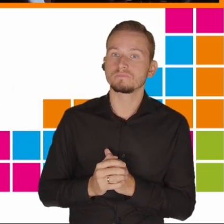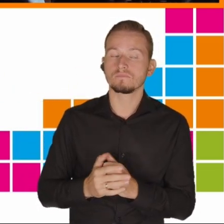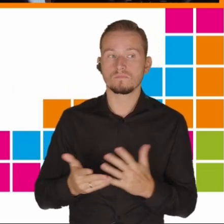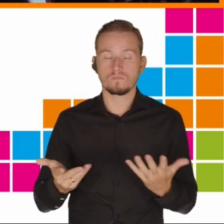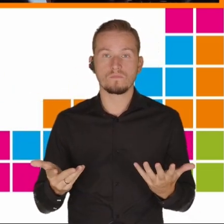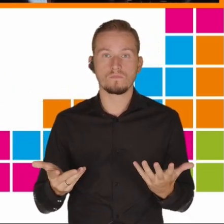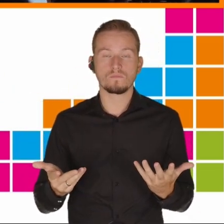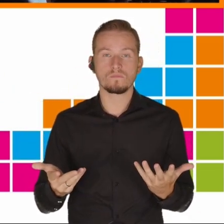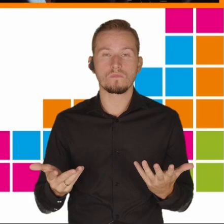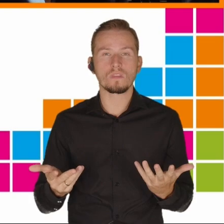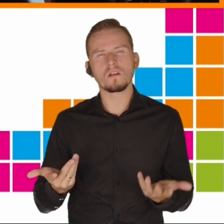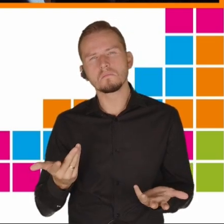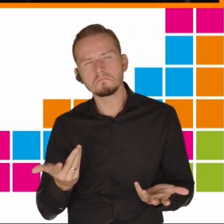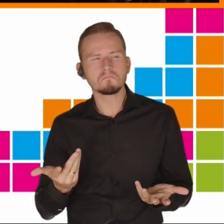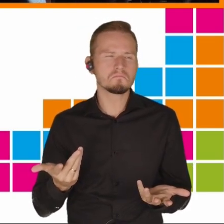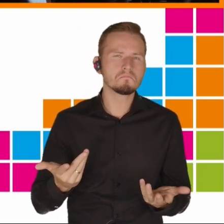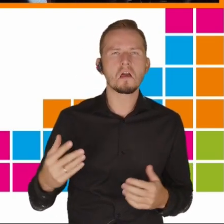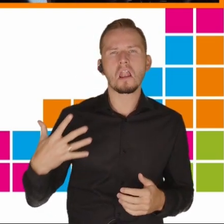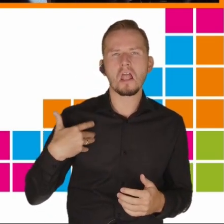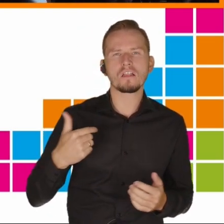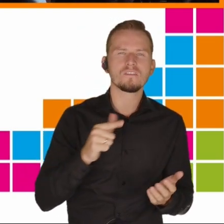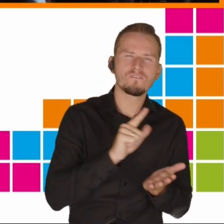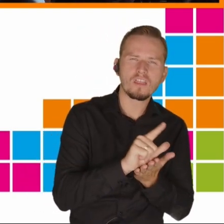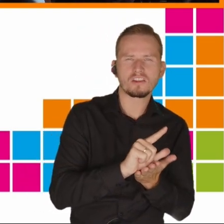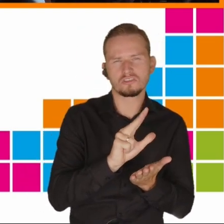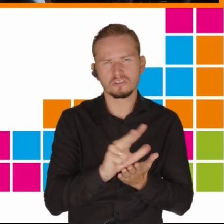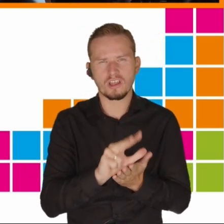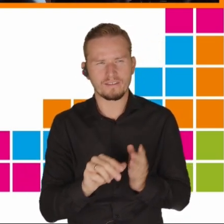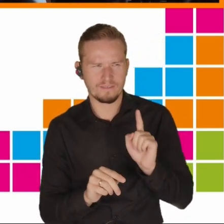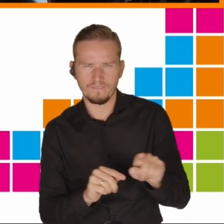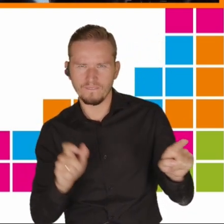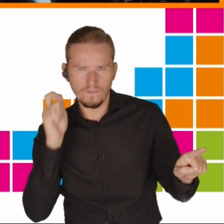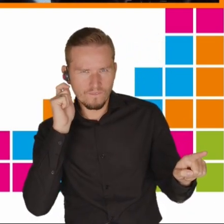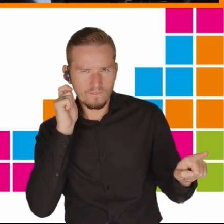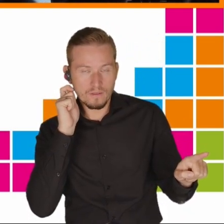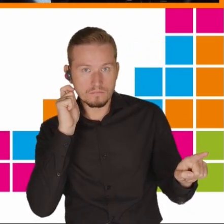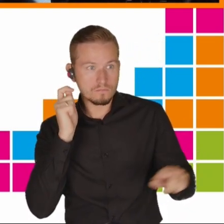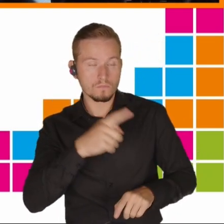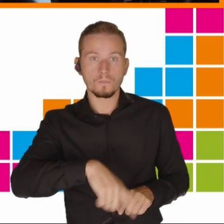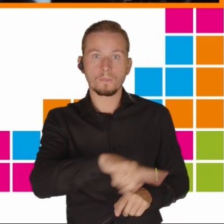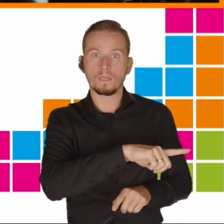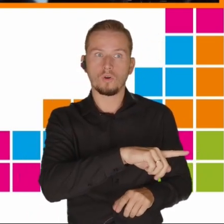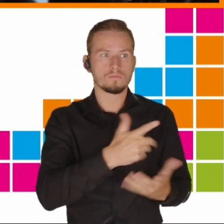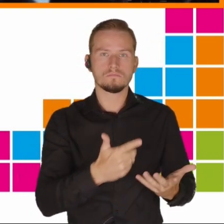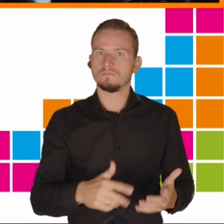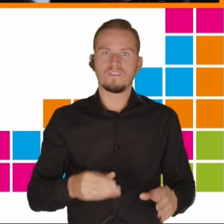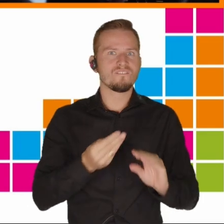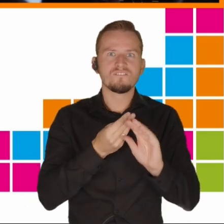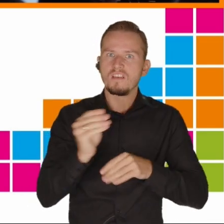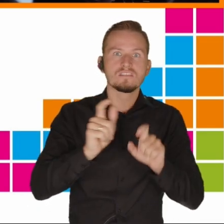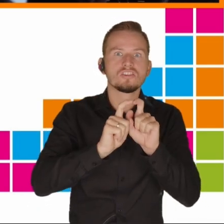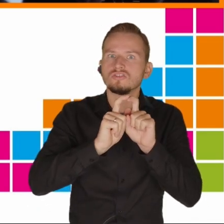okolicach 12-13 lat dziewczyny zaczynają spędzać dużo więcej